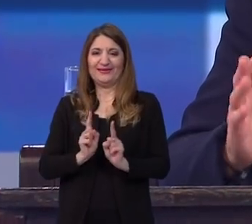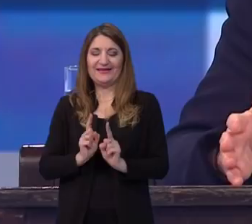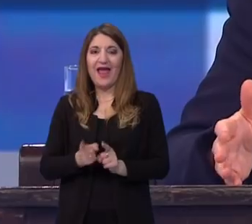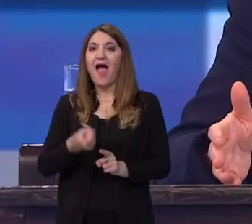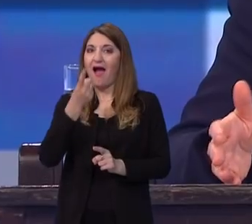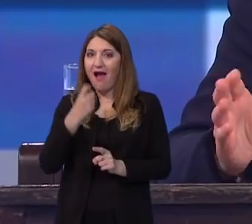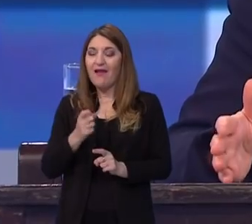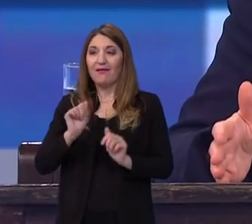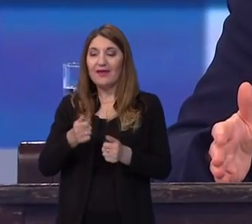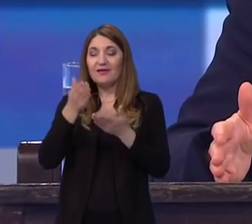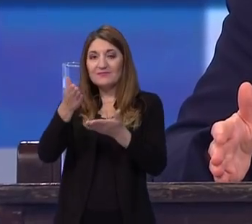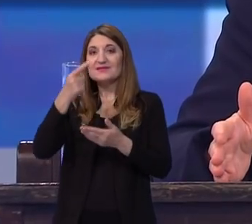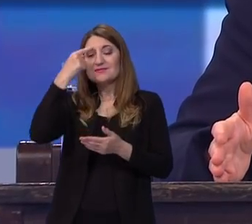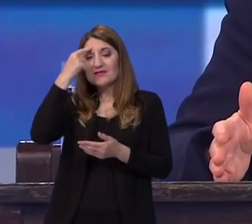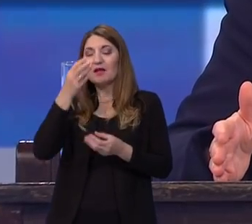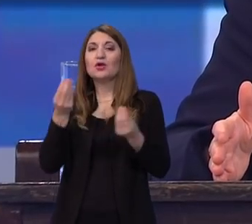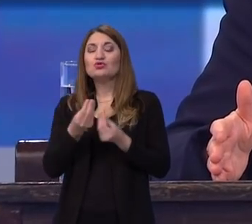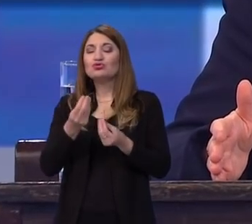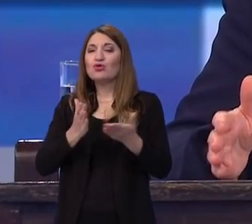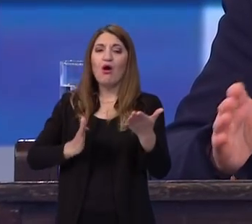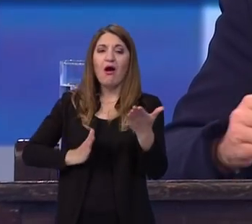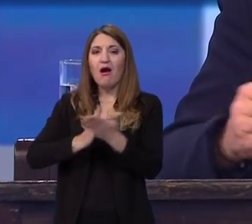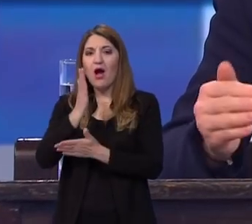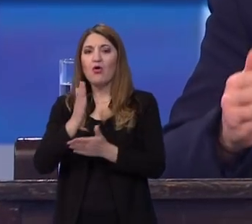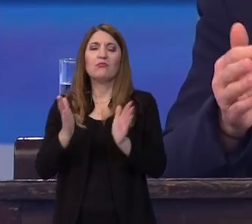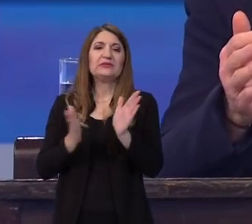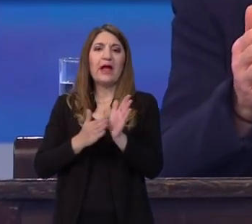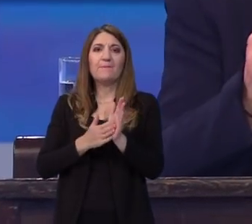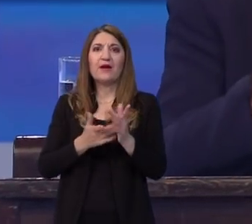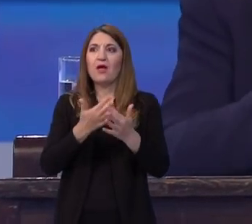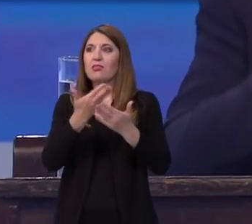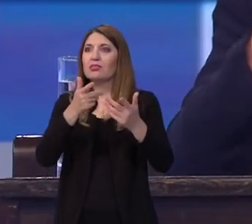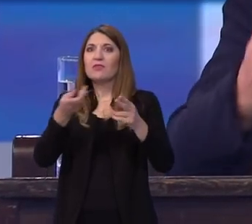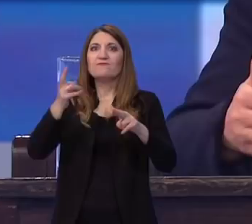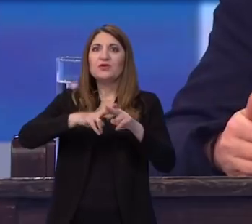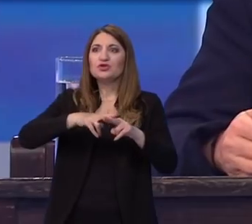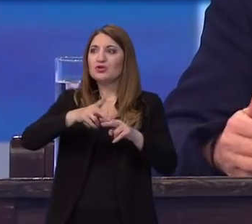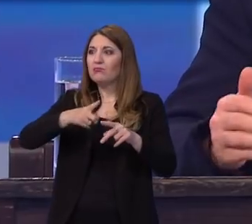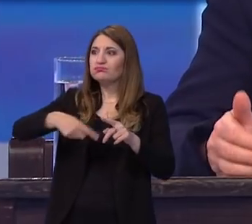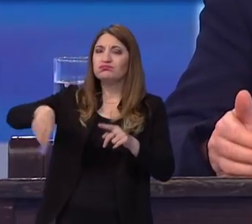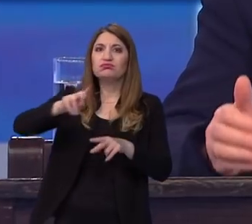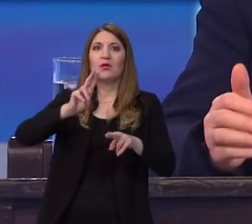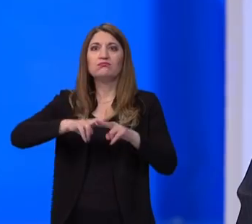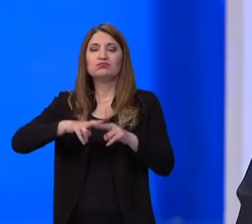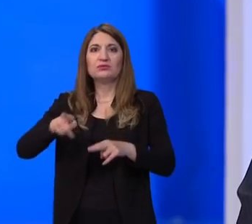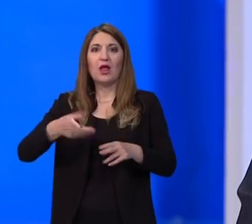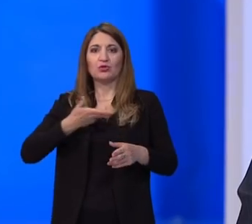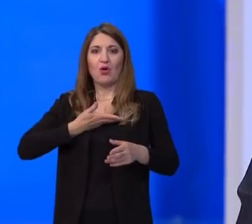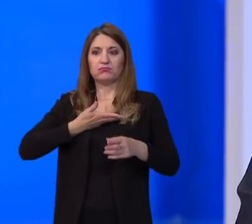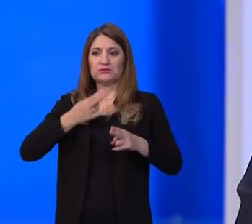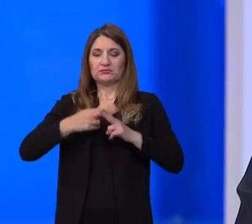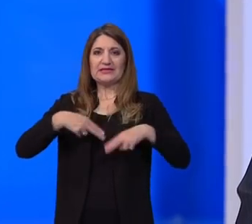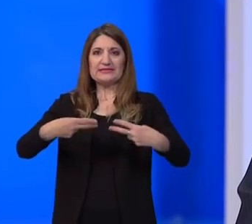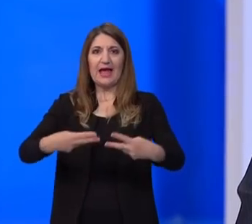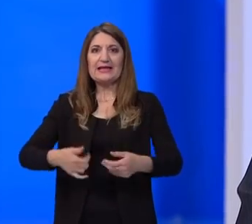imate li scenari što ako se, ne znam, više njih zarazi, što ako dođe do više samoizolacija,